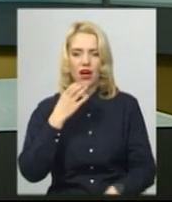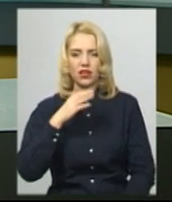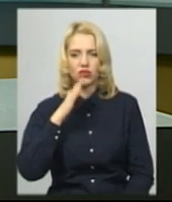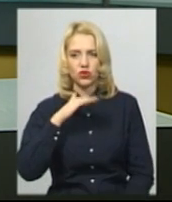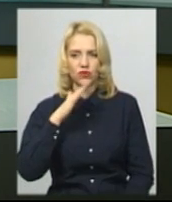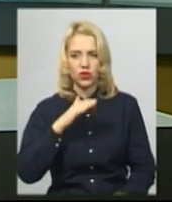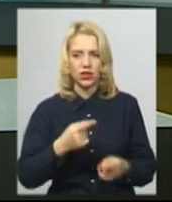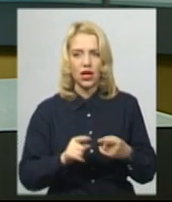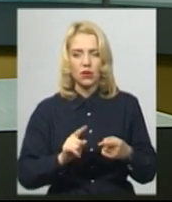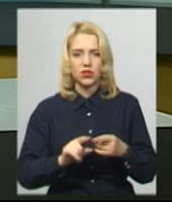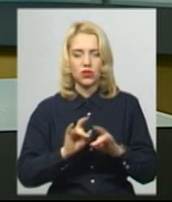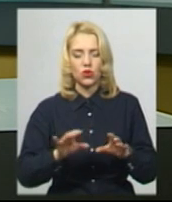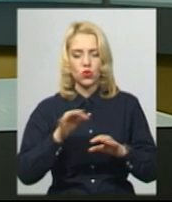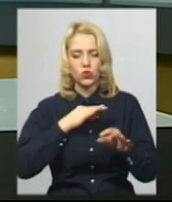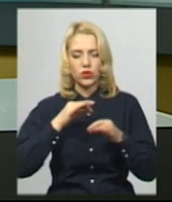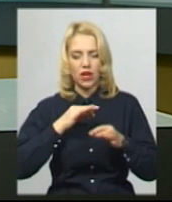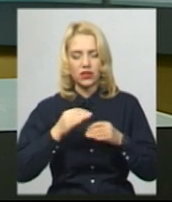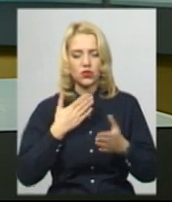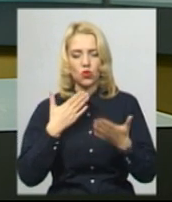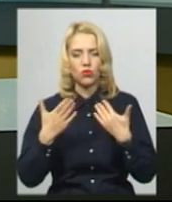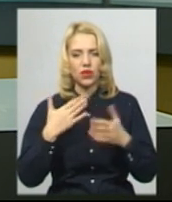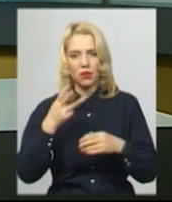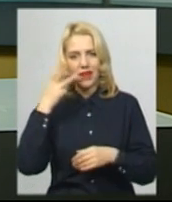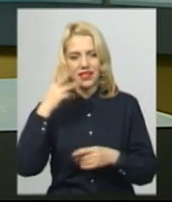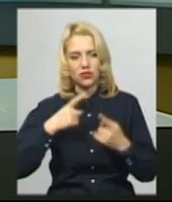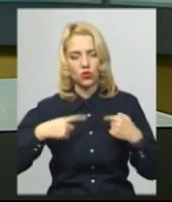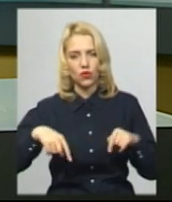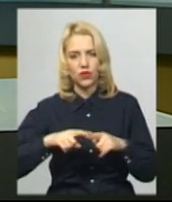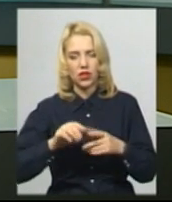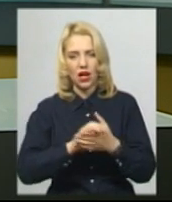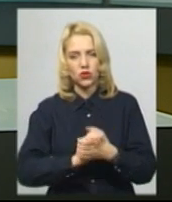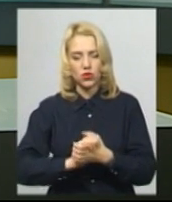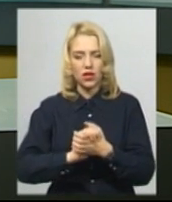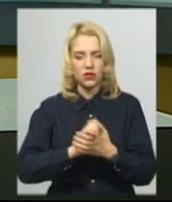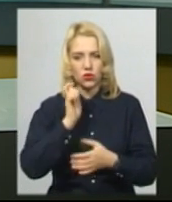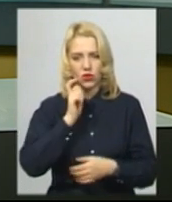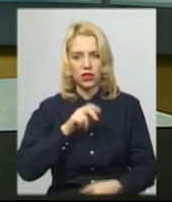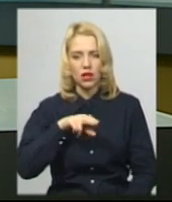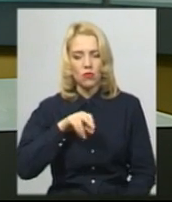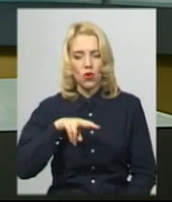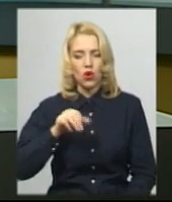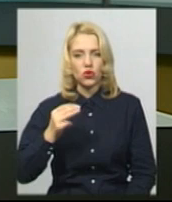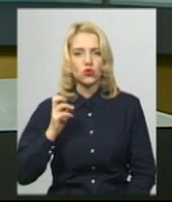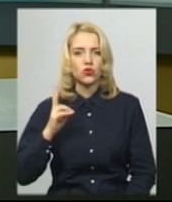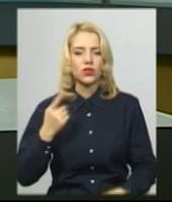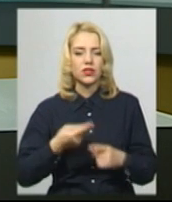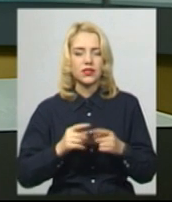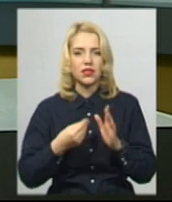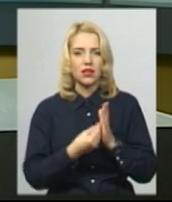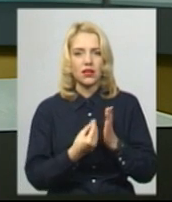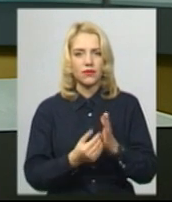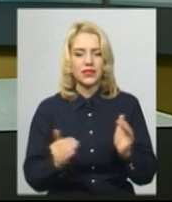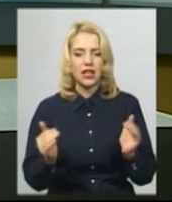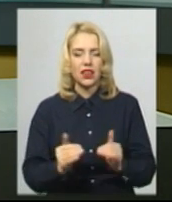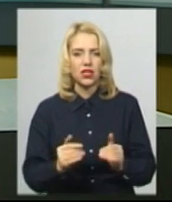повідомляє консультант з комунікації Хмельницького відділу Асоціації міст України Ольга Поліщук. За її словами, ці тарифи занижені, що